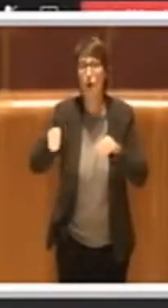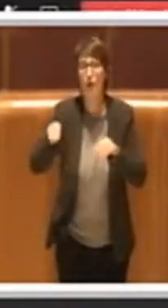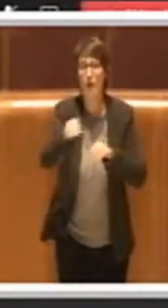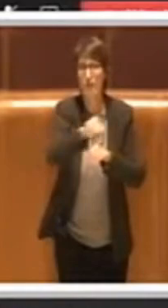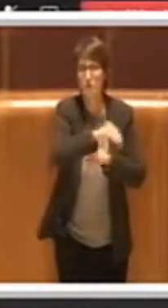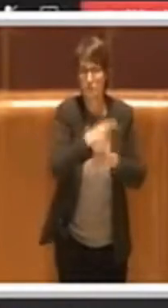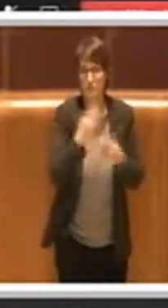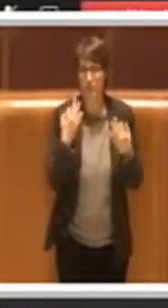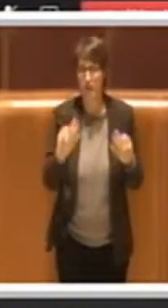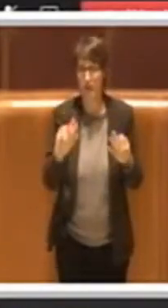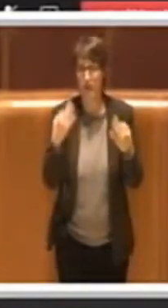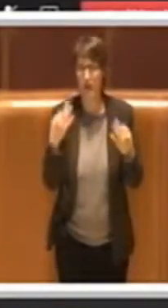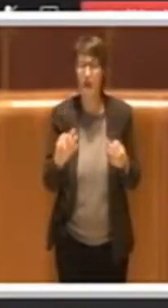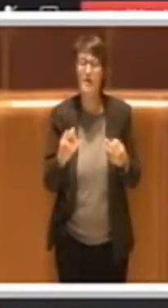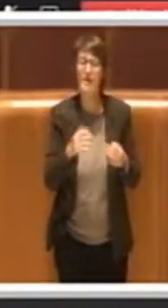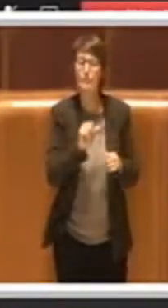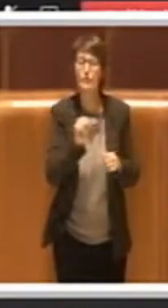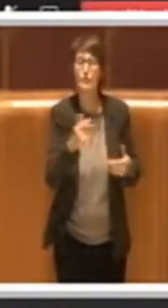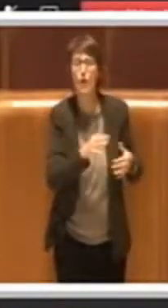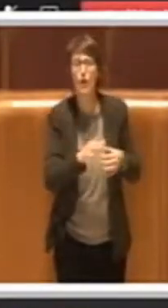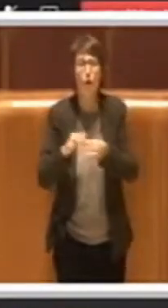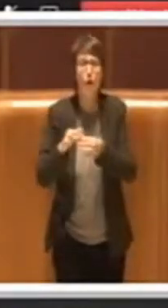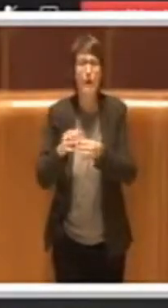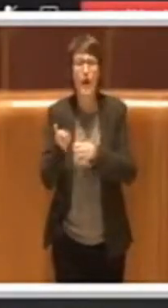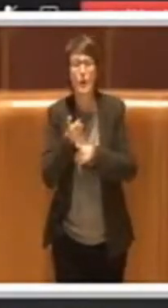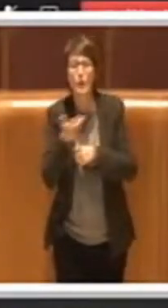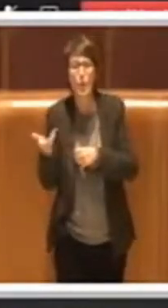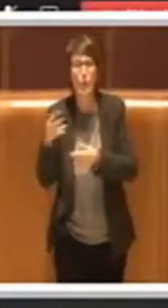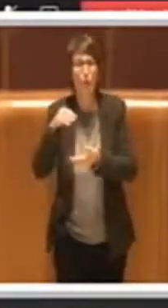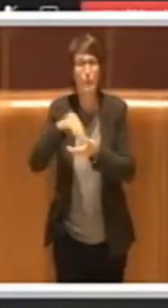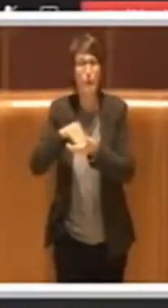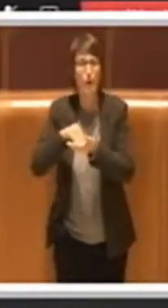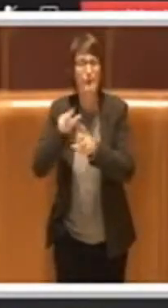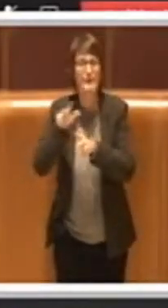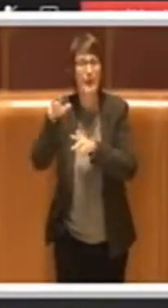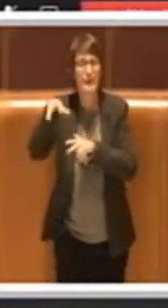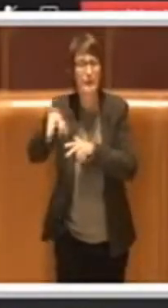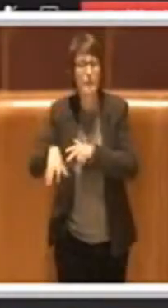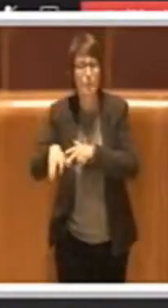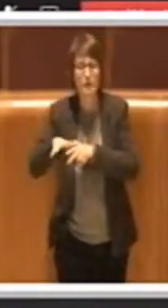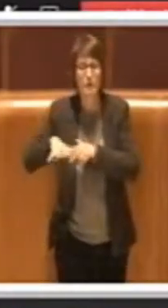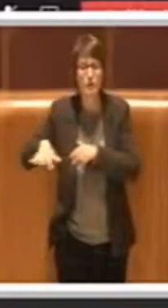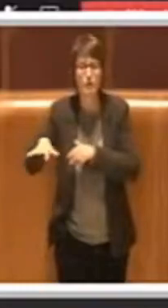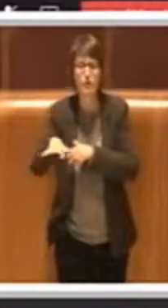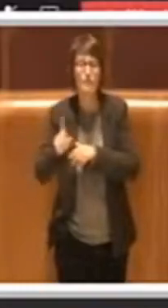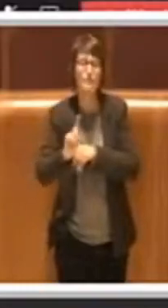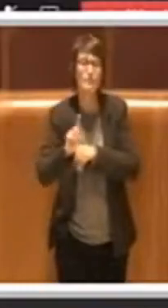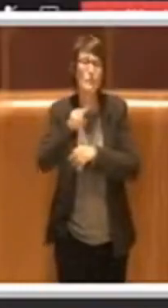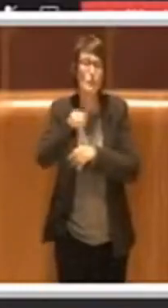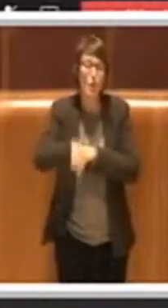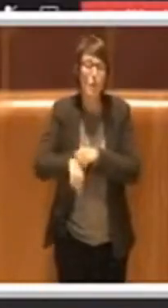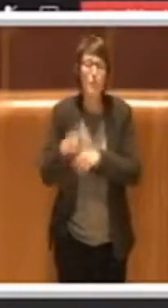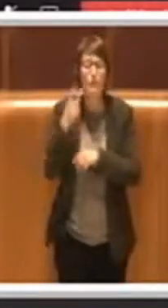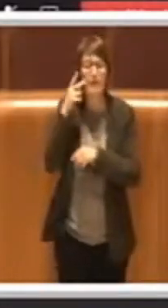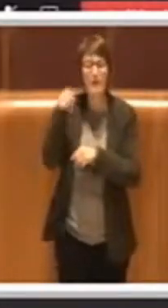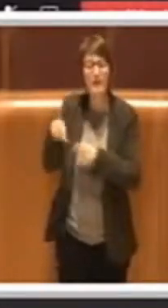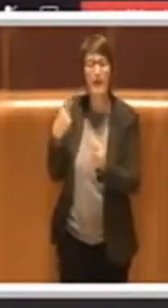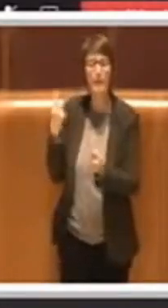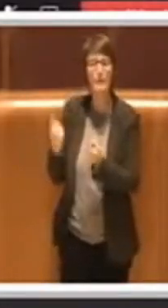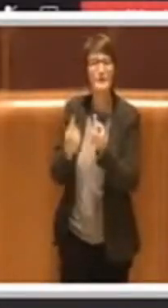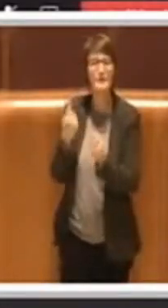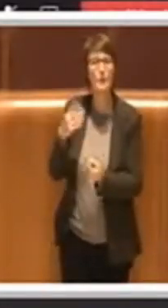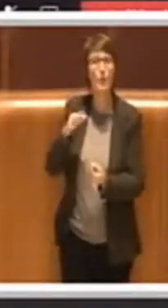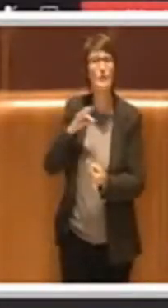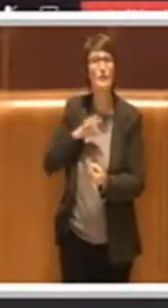al numero di persone del municipio, ma anche in base, per esempio, alla situazione reddituale del municipio, perché è ovvio che